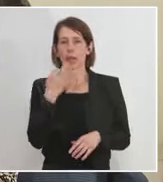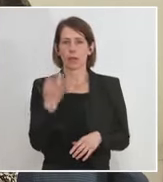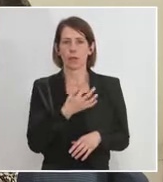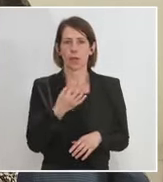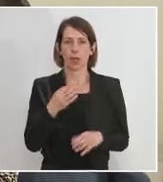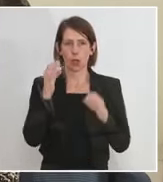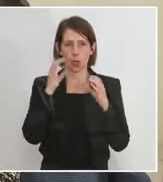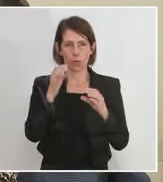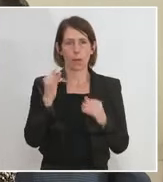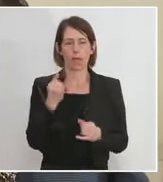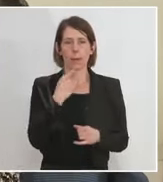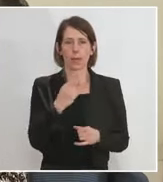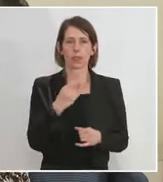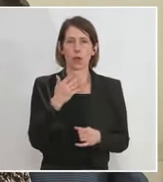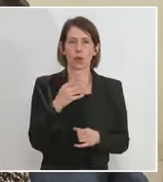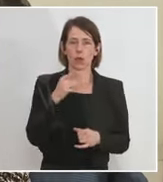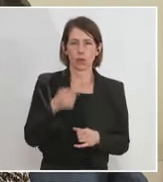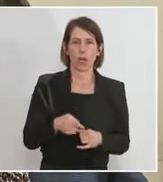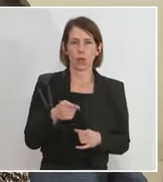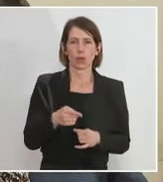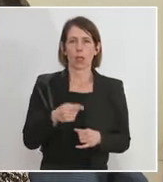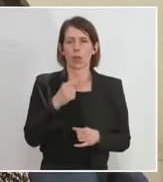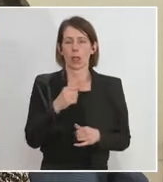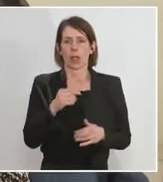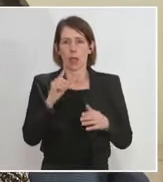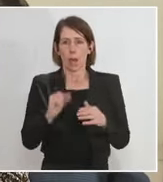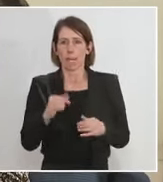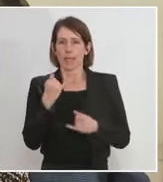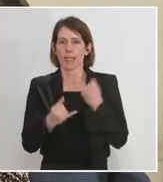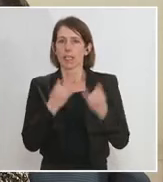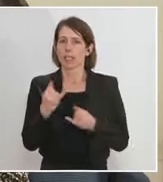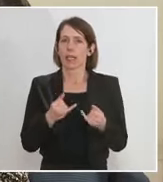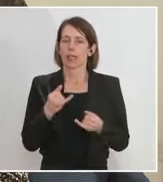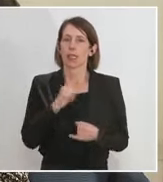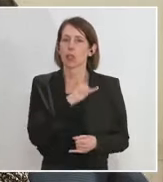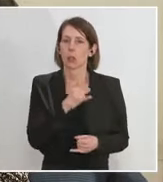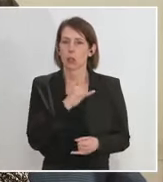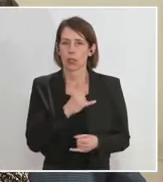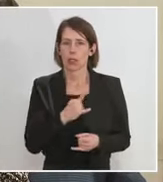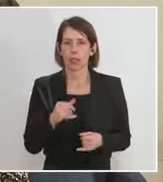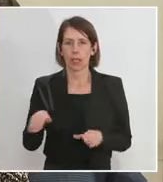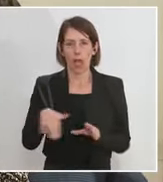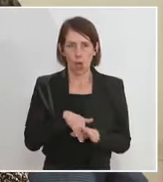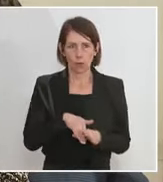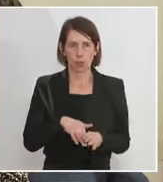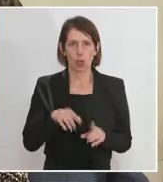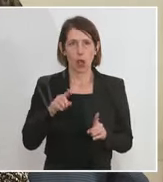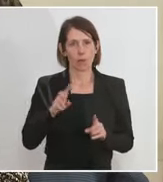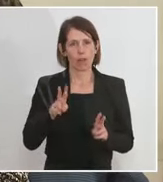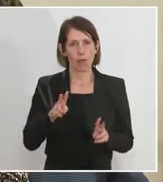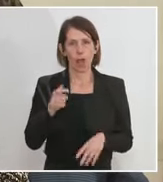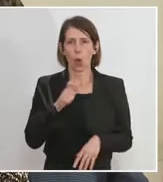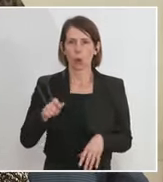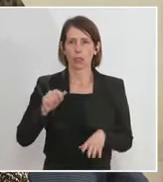.000 unbegleiteten Minderjährigen gesprochen, die man aufgenommen hat. Laut Anfragebeantwortung des Innenministeriums waren es nur 186.